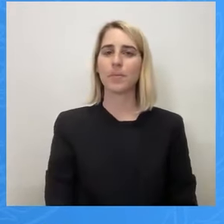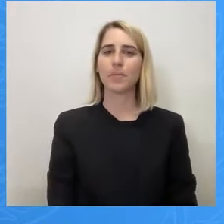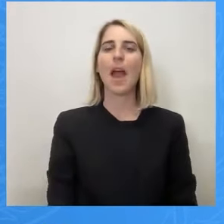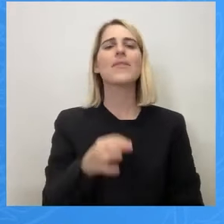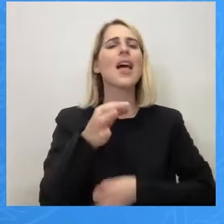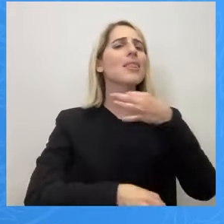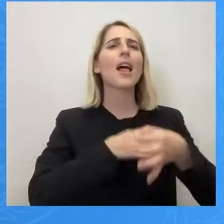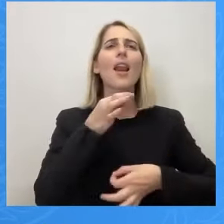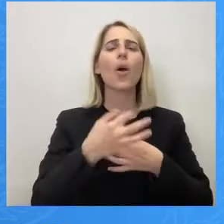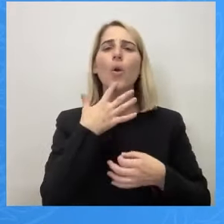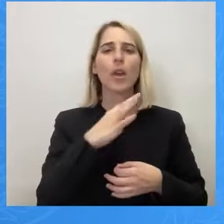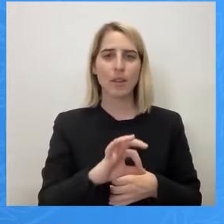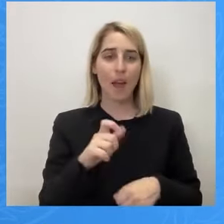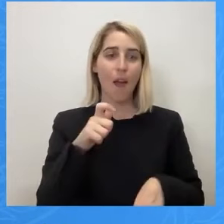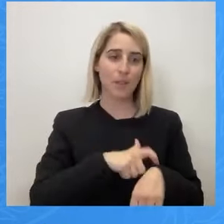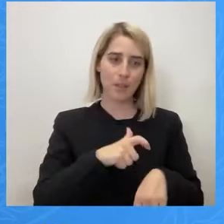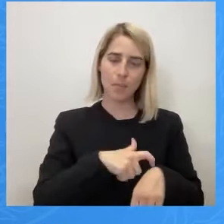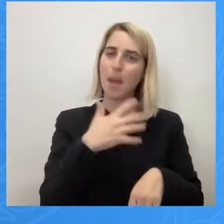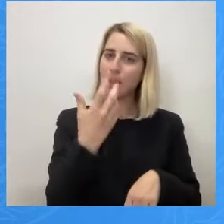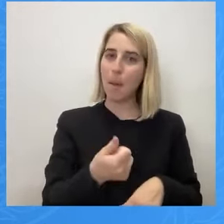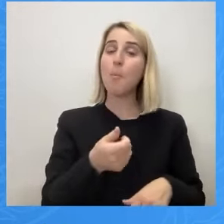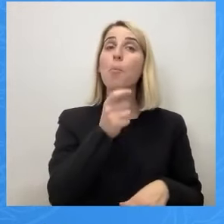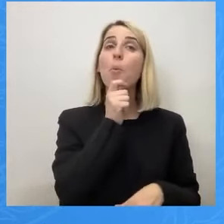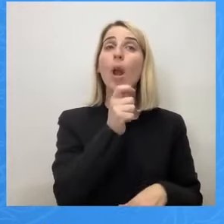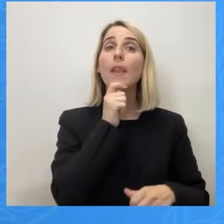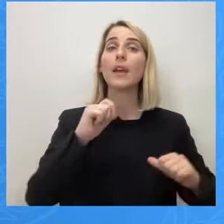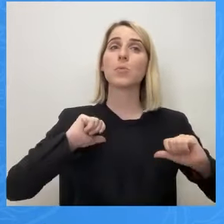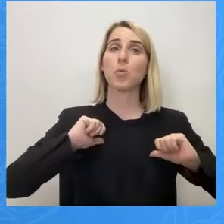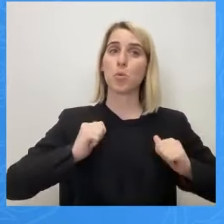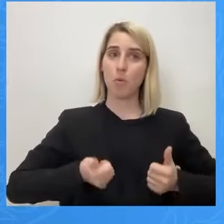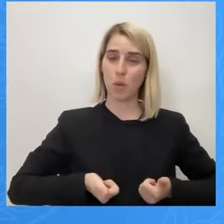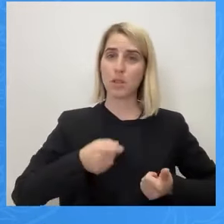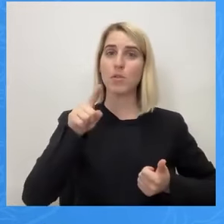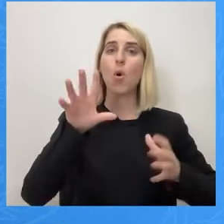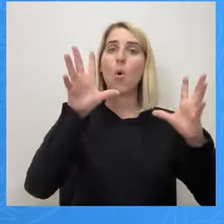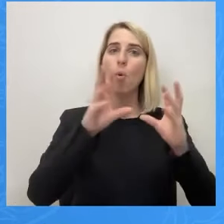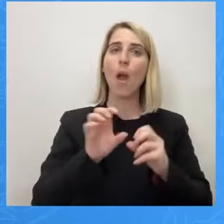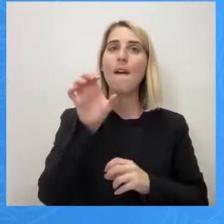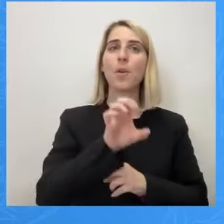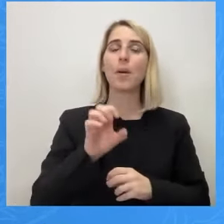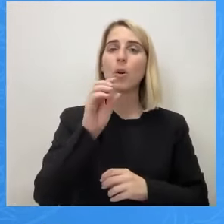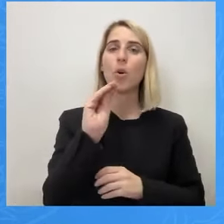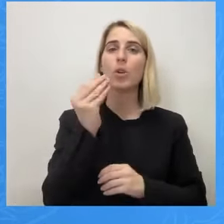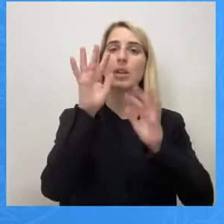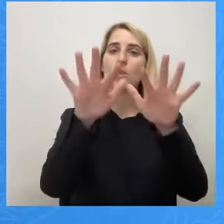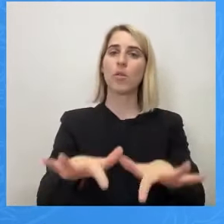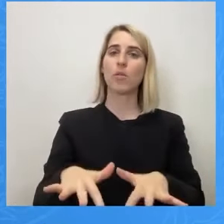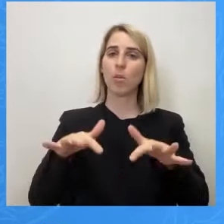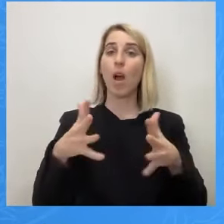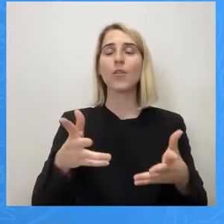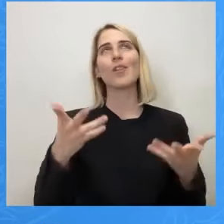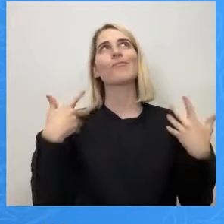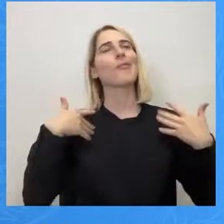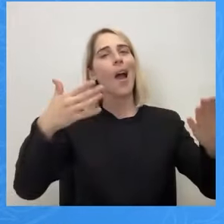αυτά γιατί όταν παίρνετε πολιτικές πρωτοβουλίες που αφορούν το Ευρωπαϊκό μας Κοινοβούλιο που τόσο πολύ το έχει σε